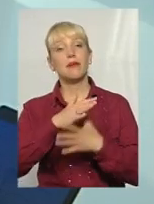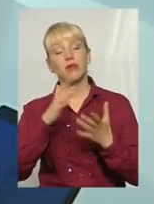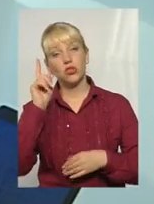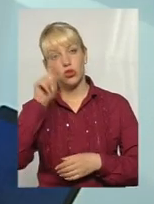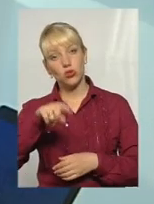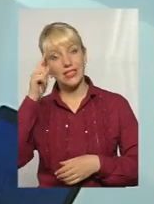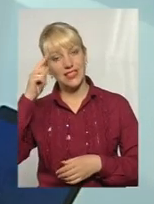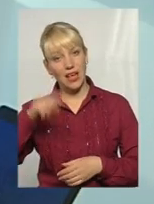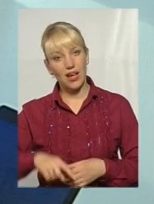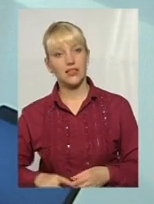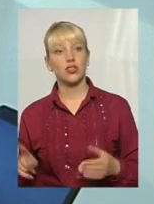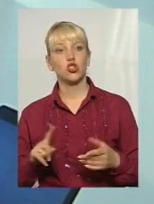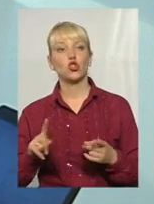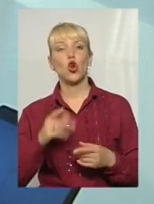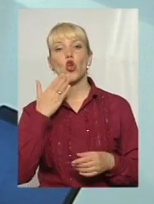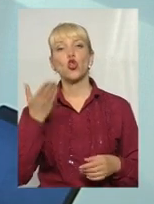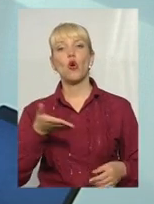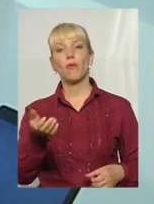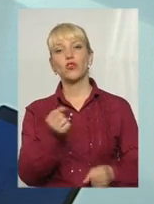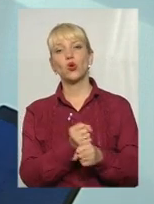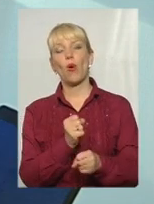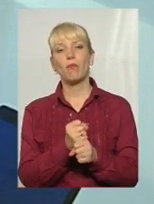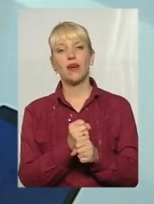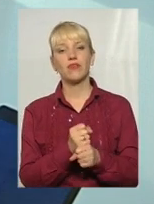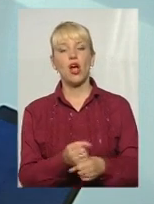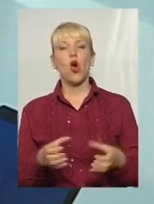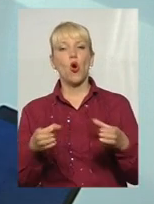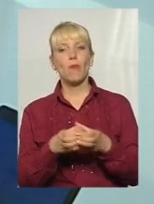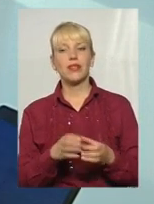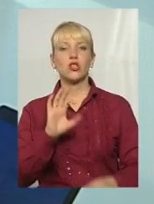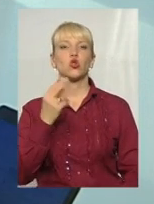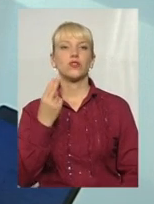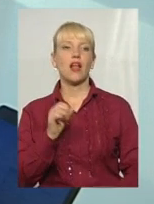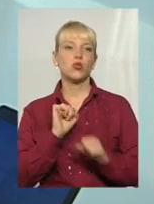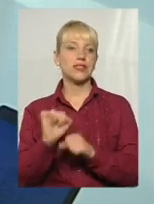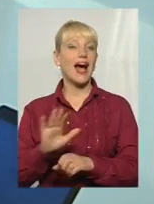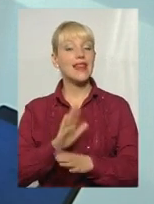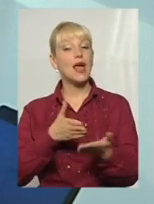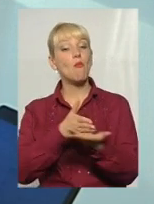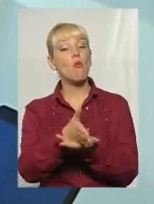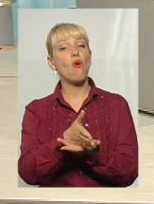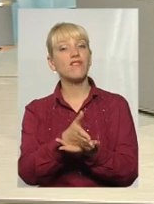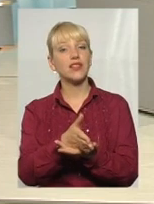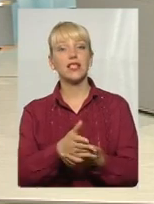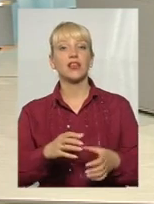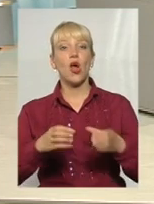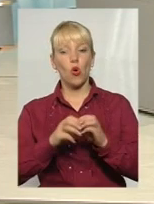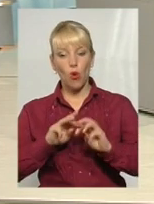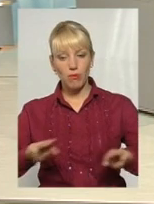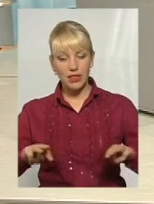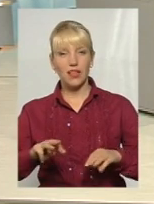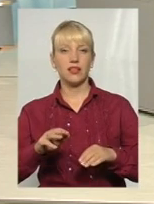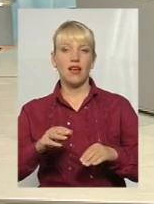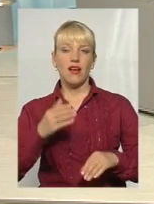що, скажімо, доповідь робив комітет соціального захисту, а не профільний комітет доповідав на Верховній Радість цього